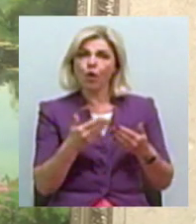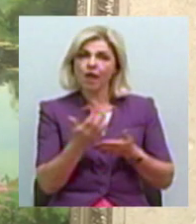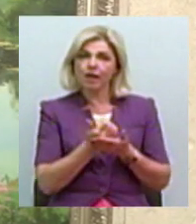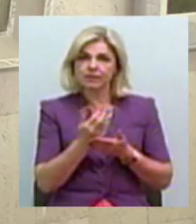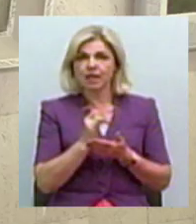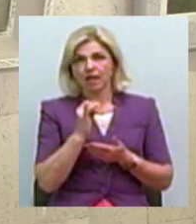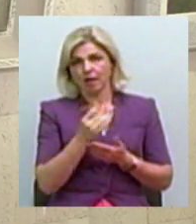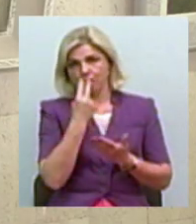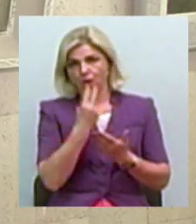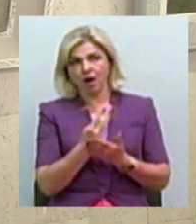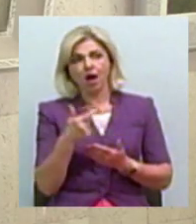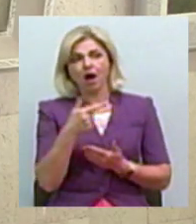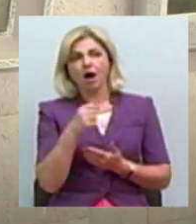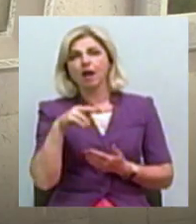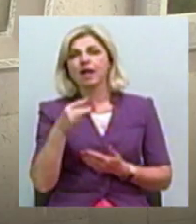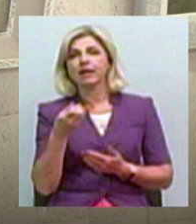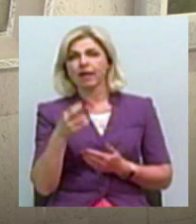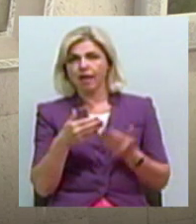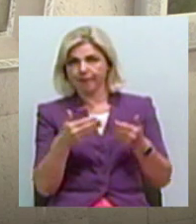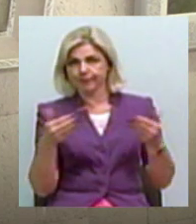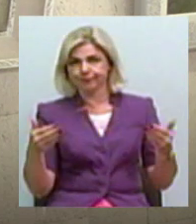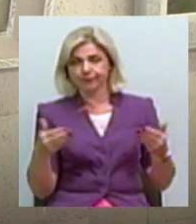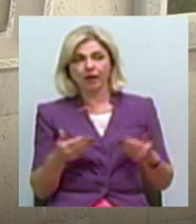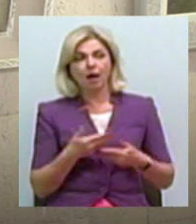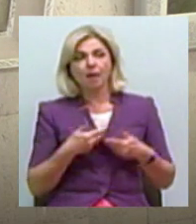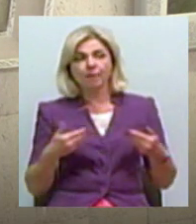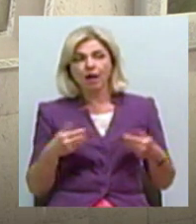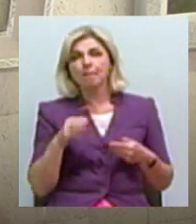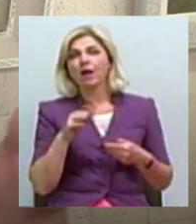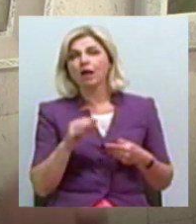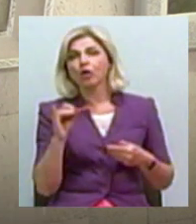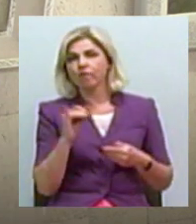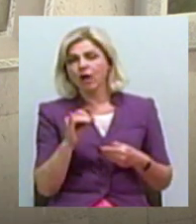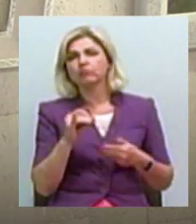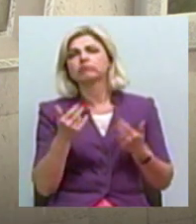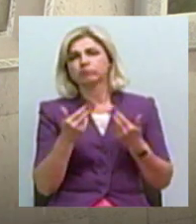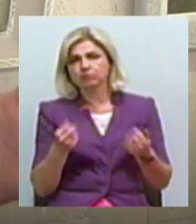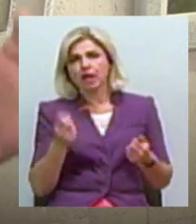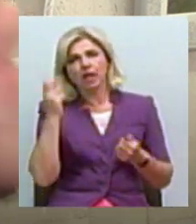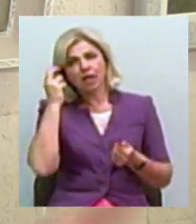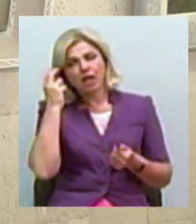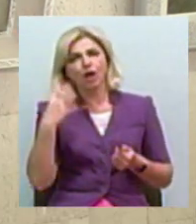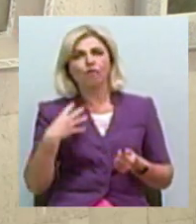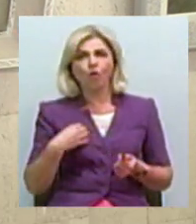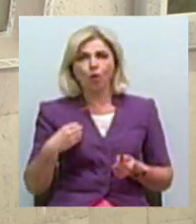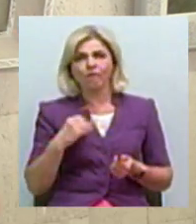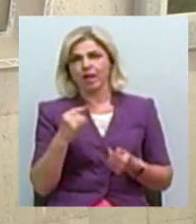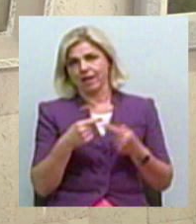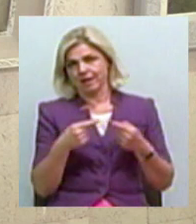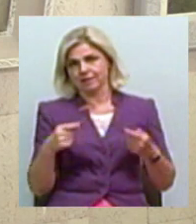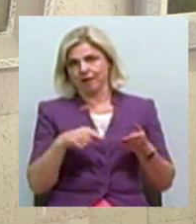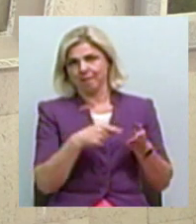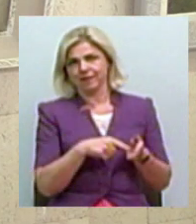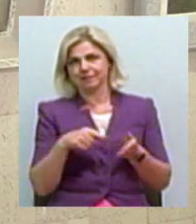в галереях. Ми Михайло Івановича пізнаємо у Києві, пізнаємо у Львові, пізнаємо у різних місцях,